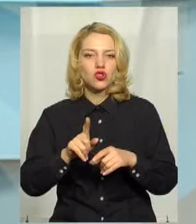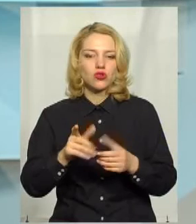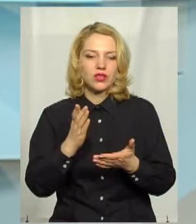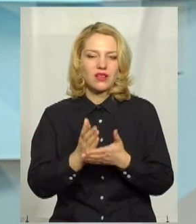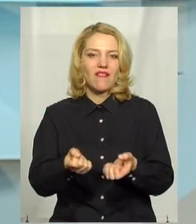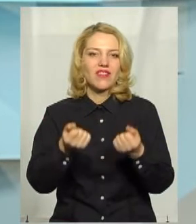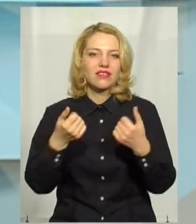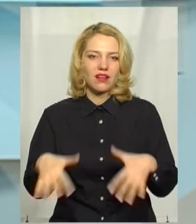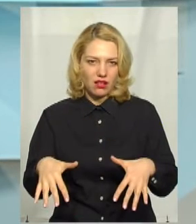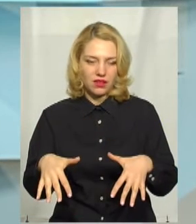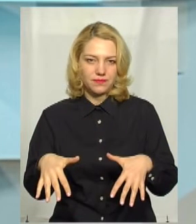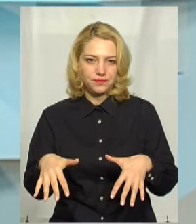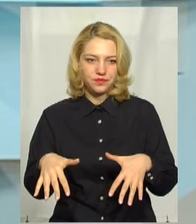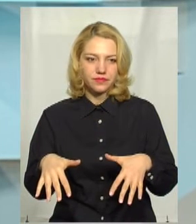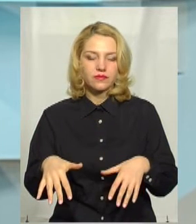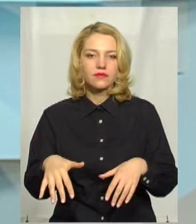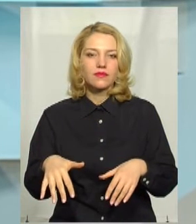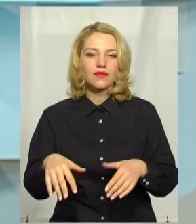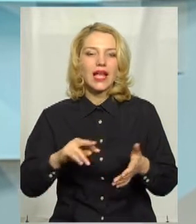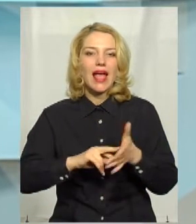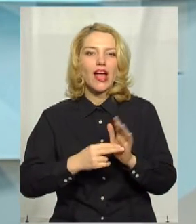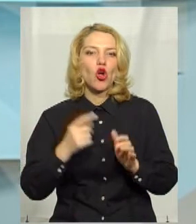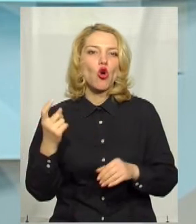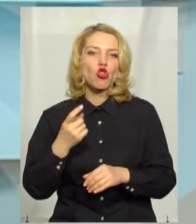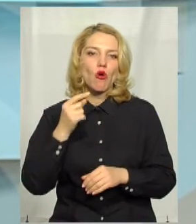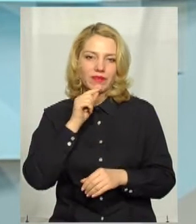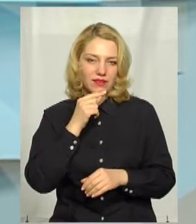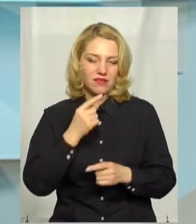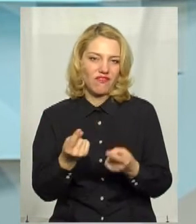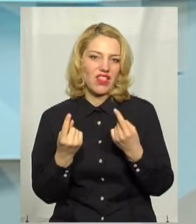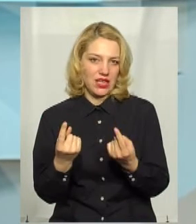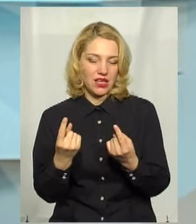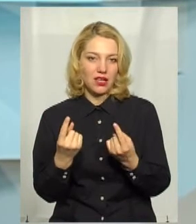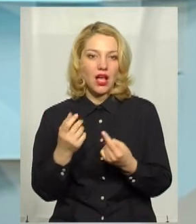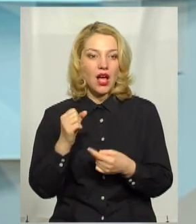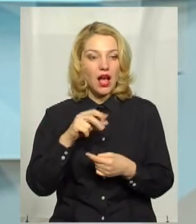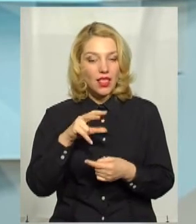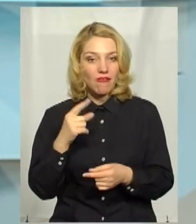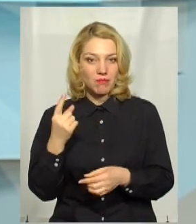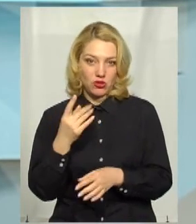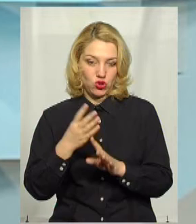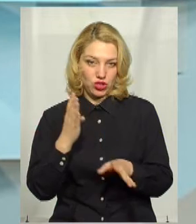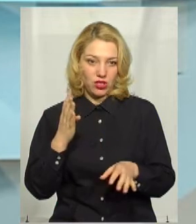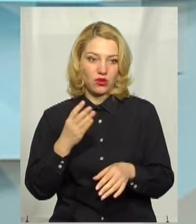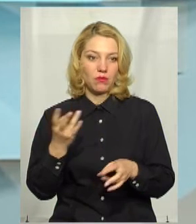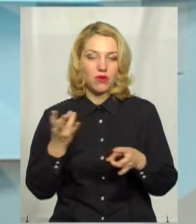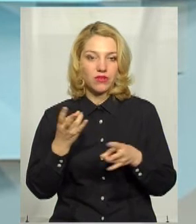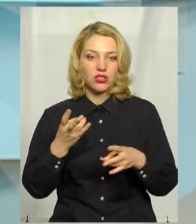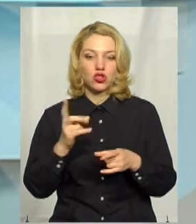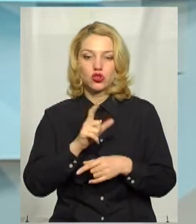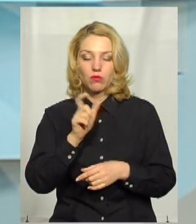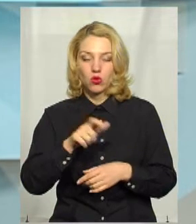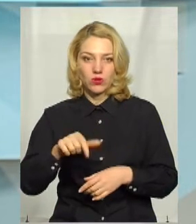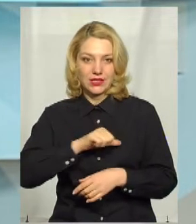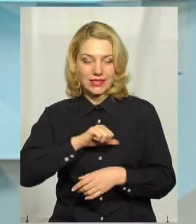економіки це, звичайно, велика. Але, в першу чергу, ми хочемо саме людей, щоб вони